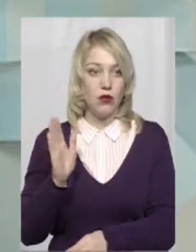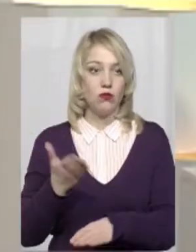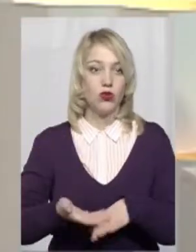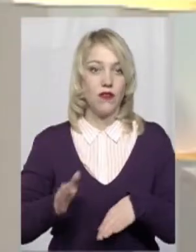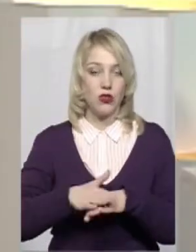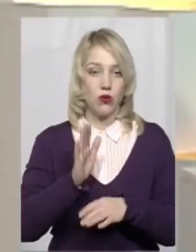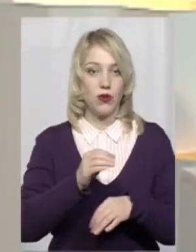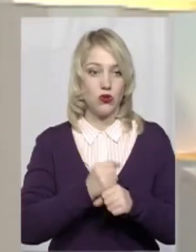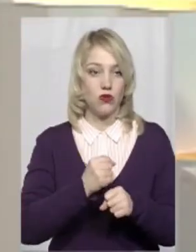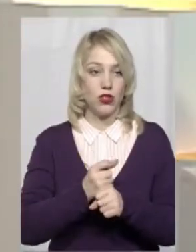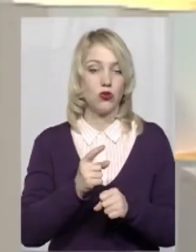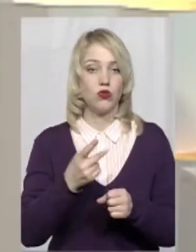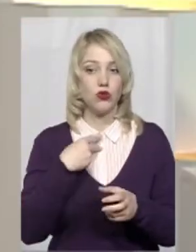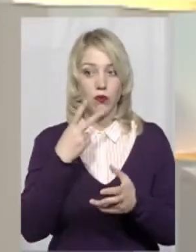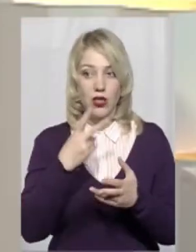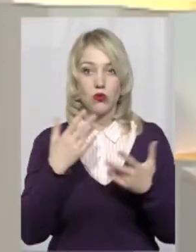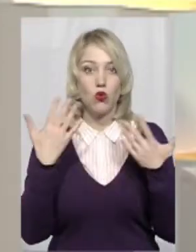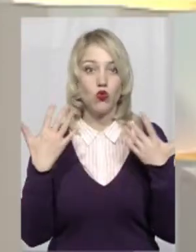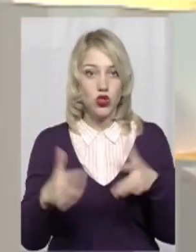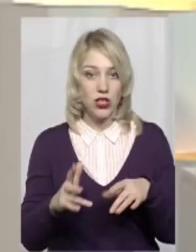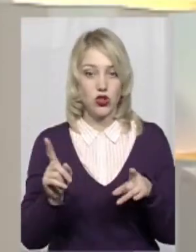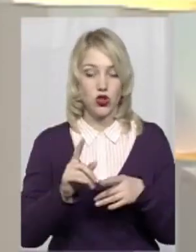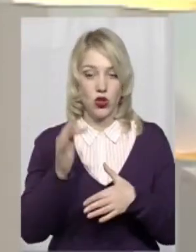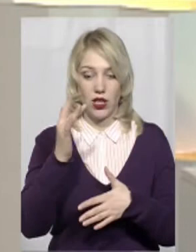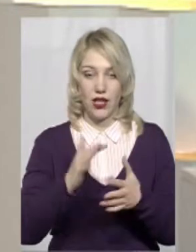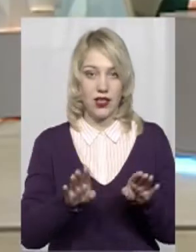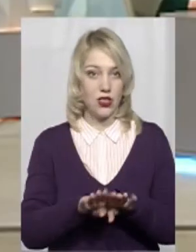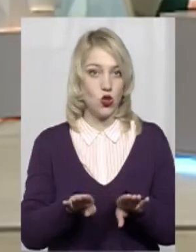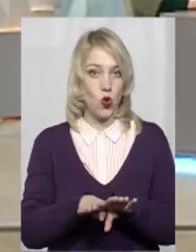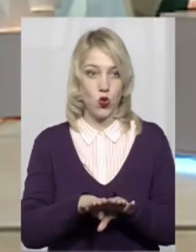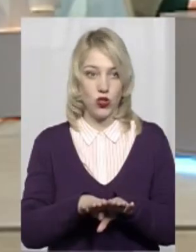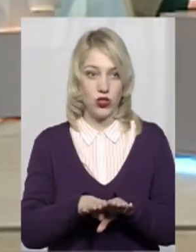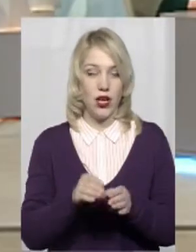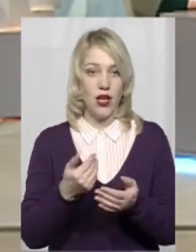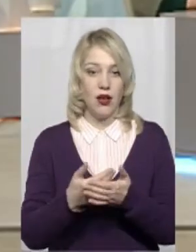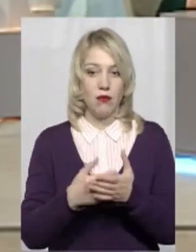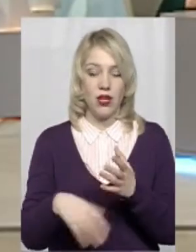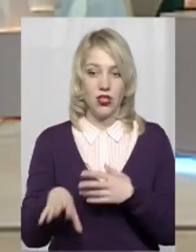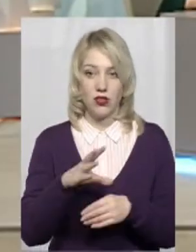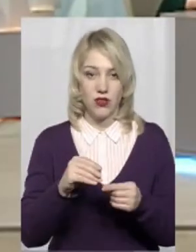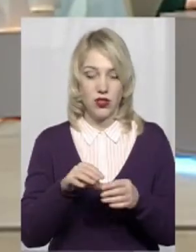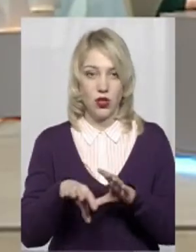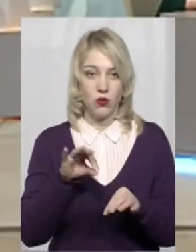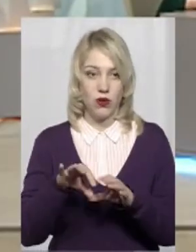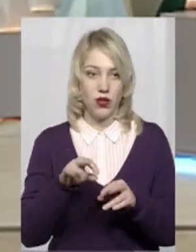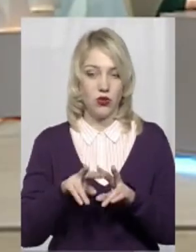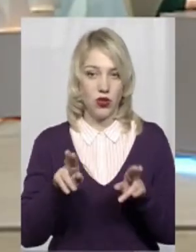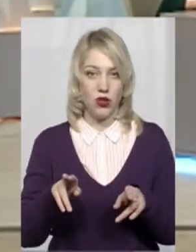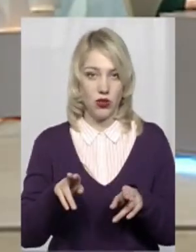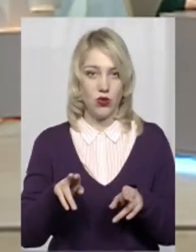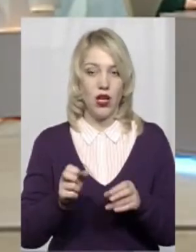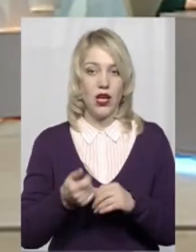буде складно працювати, тому що ми вже бачимо, що рейтинги схожі, майже всі набирають однакову кількість голосів.